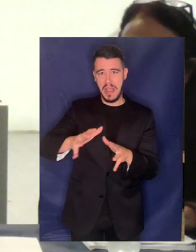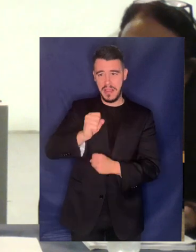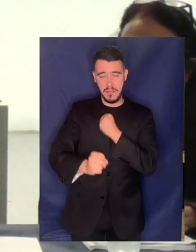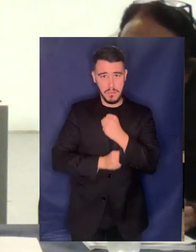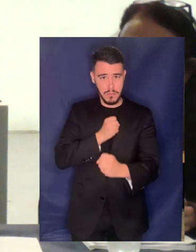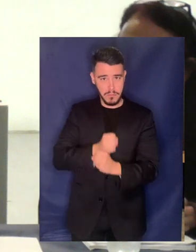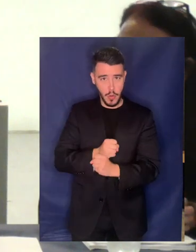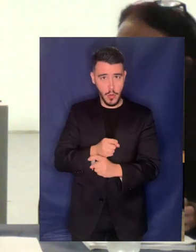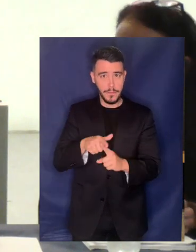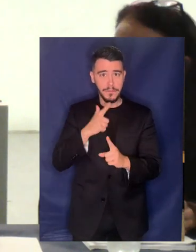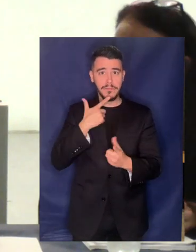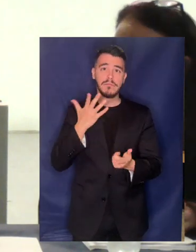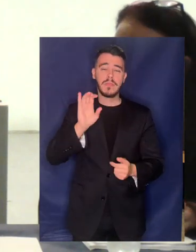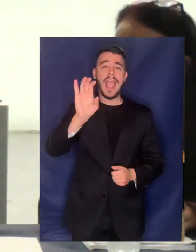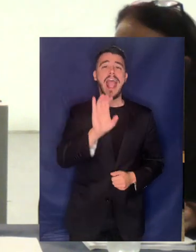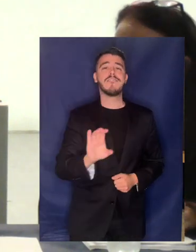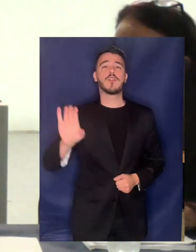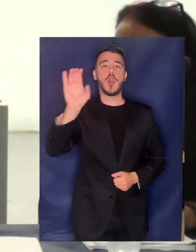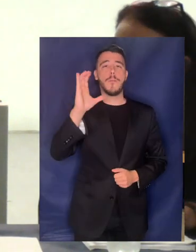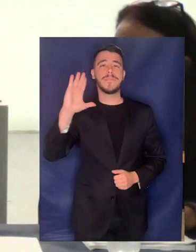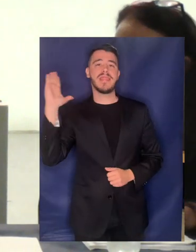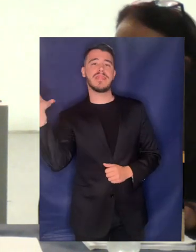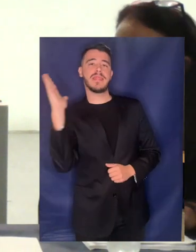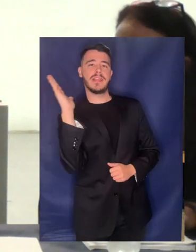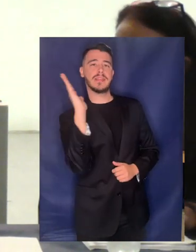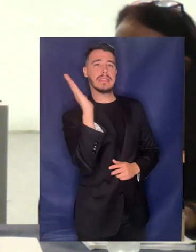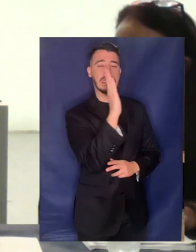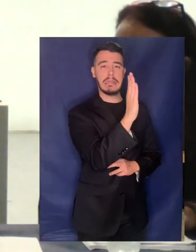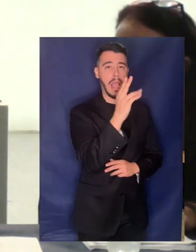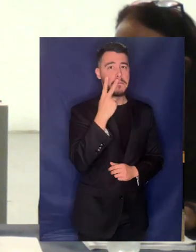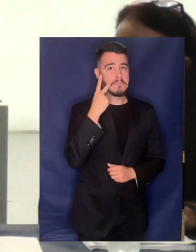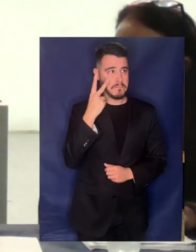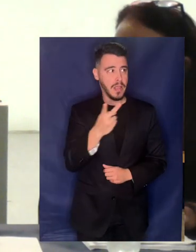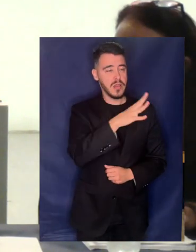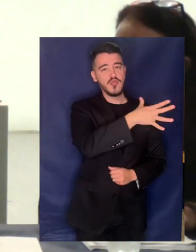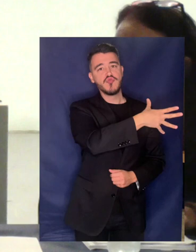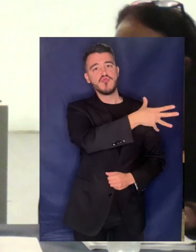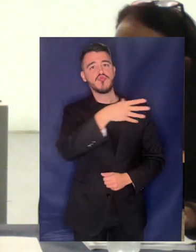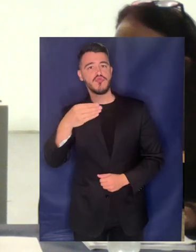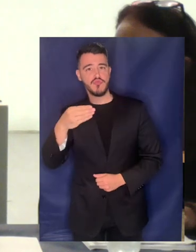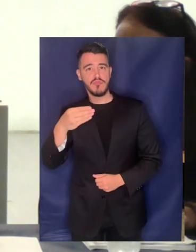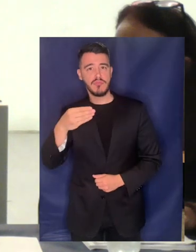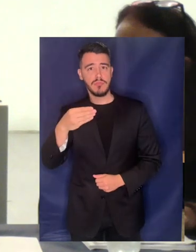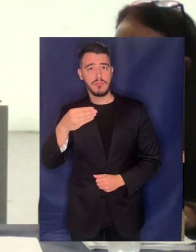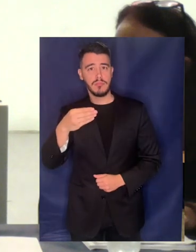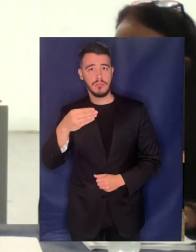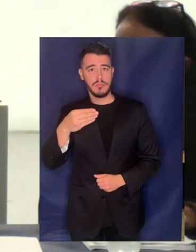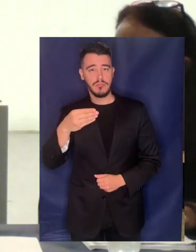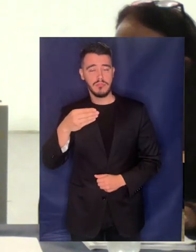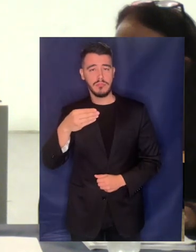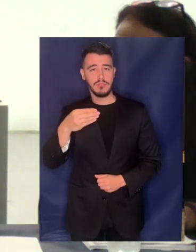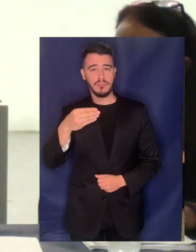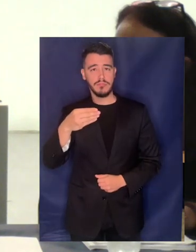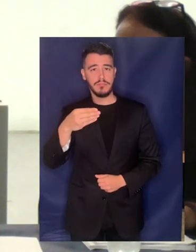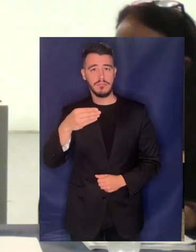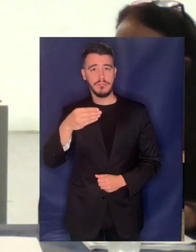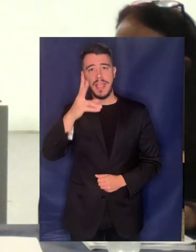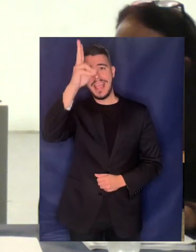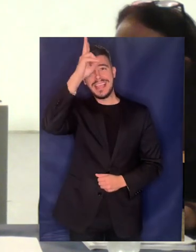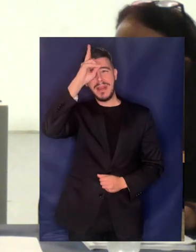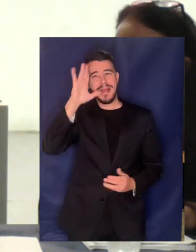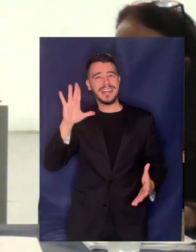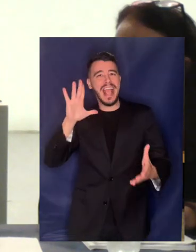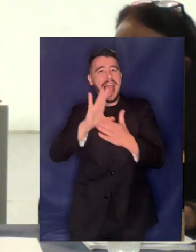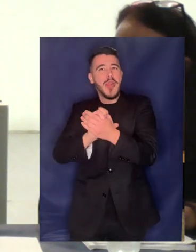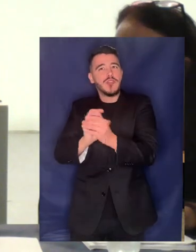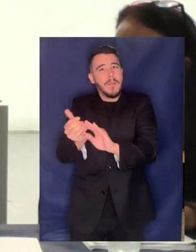στις χώρες της Δυτικής Ευρώπης έτσι όπως τις είχαμε στο μυαλό μας πριν την πτώση του Βερολίνου και αμέσως μετά